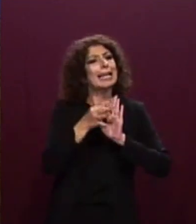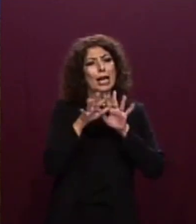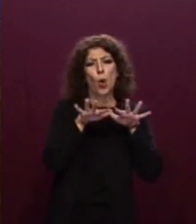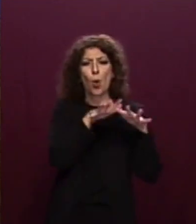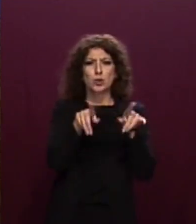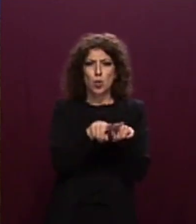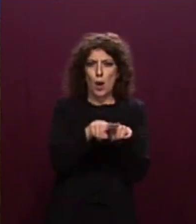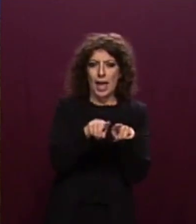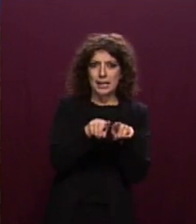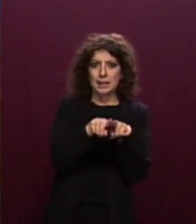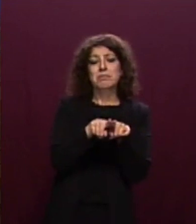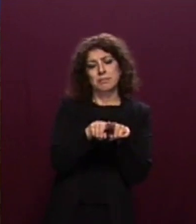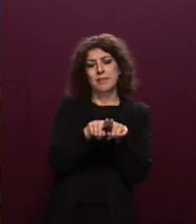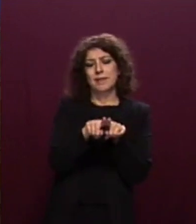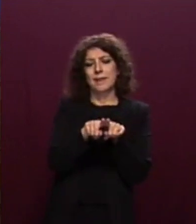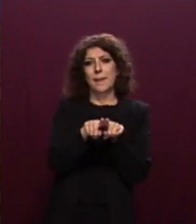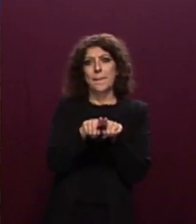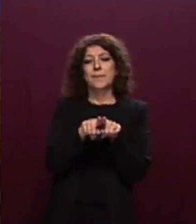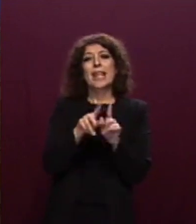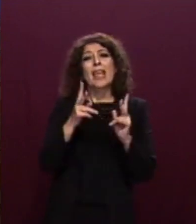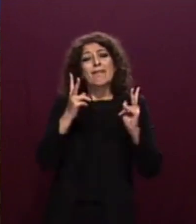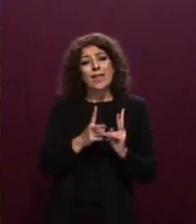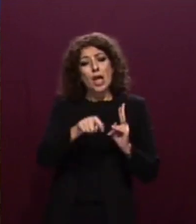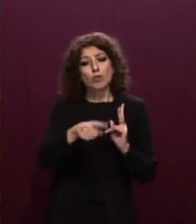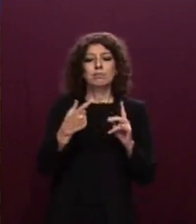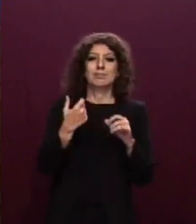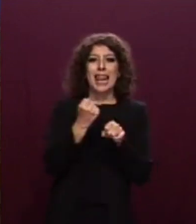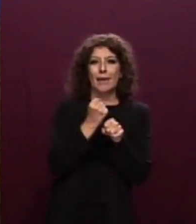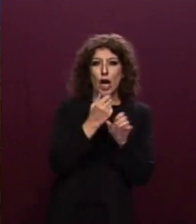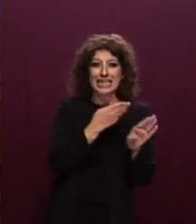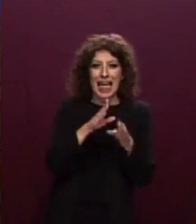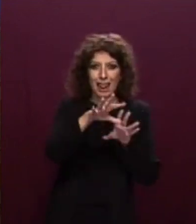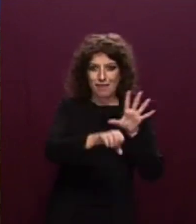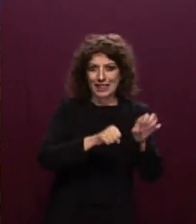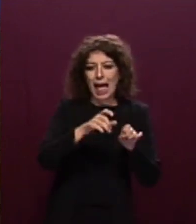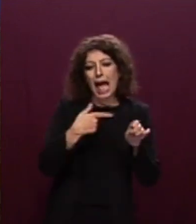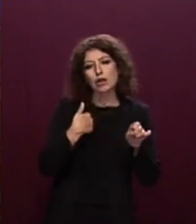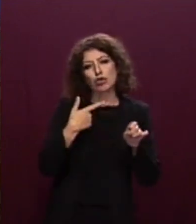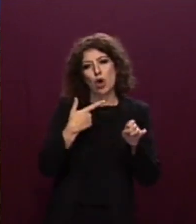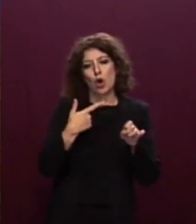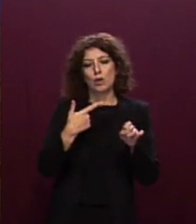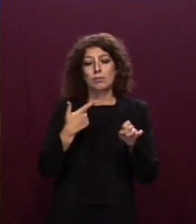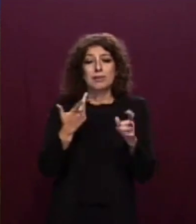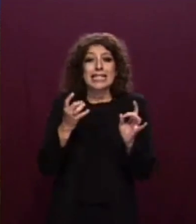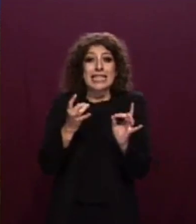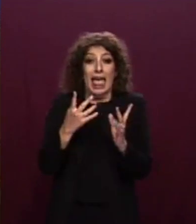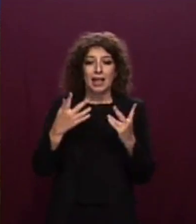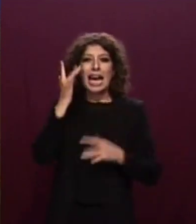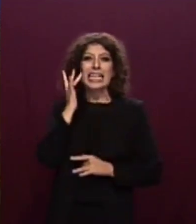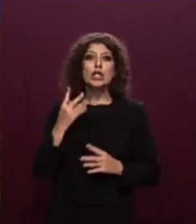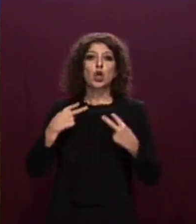Ora, sebbene sia indubitabile che l'operazione di salvataggio si concluda solo quando l'incolumità dei naufraghi non è più in pericolo